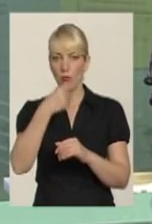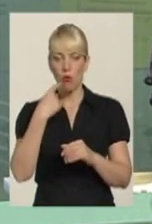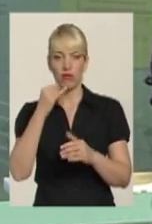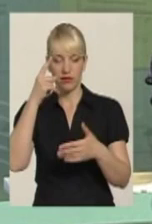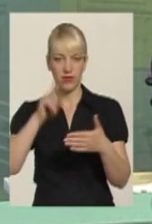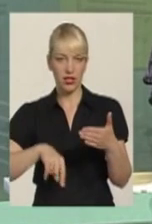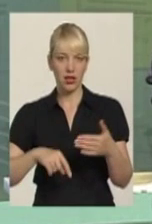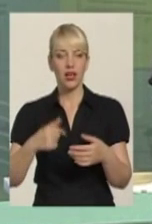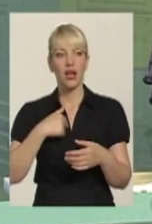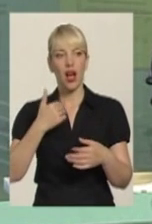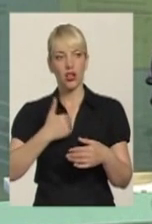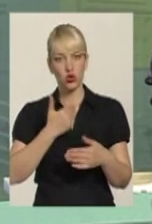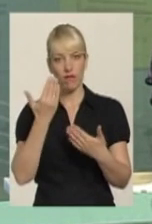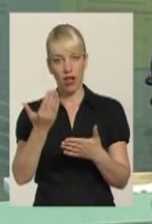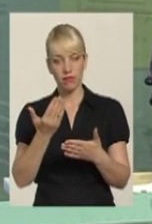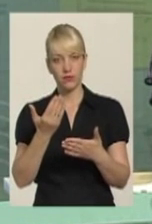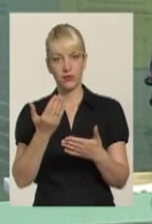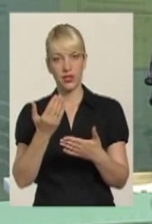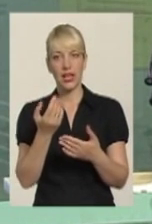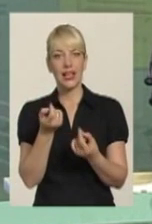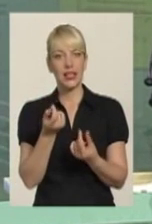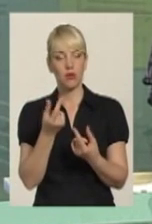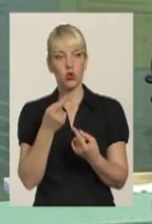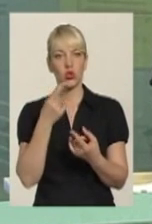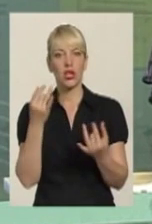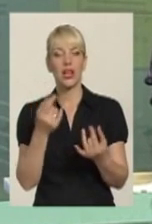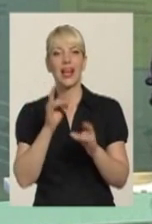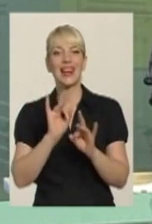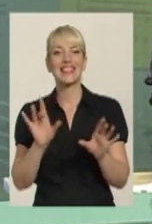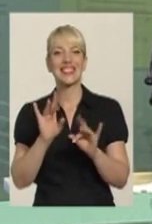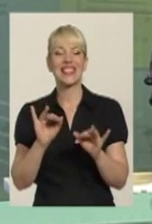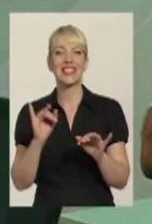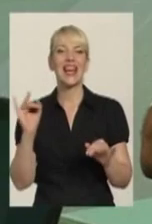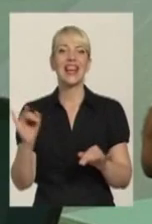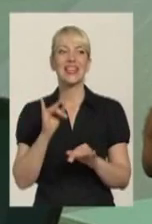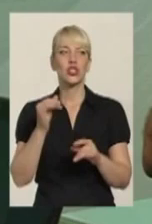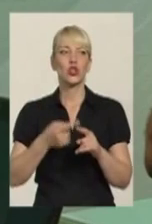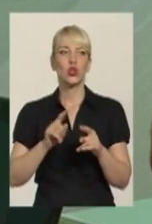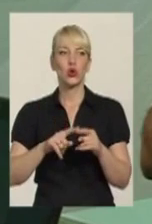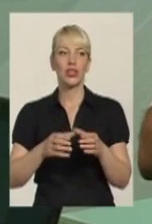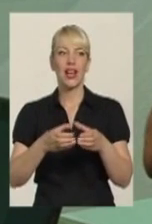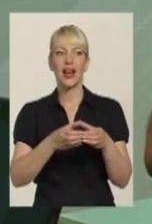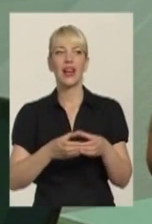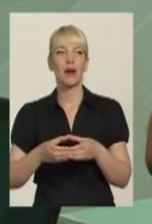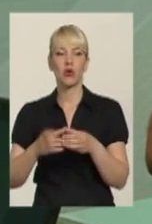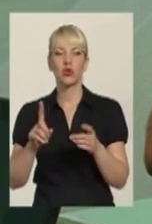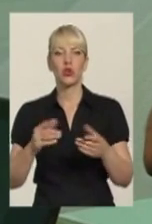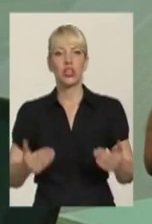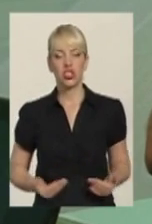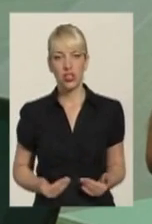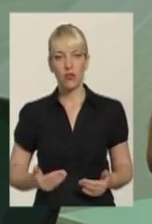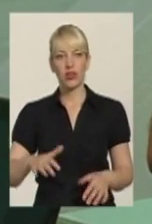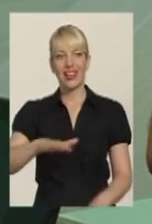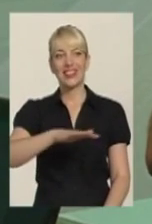Я вам хочу просто розповісти про історію той громади, яка сьогодні живе на території Хмельницької